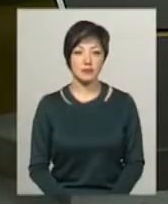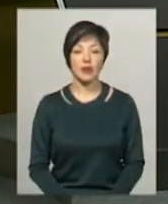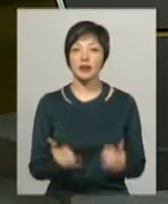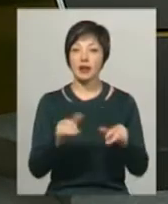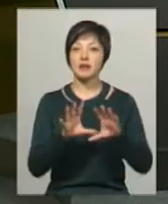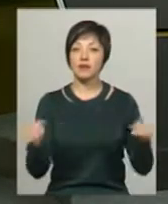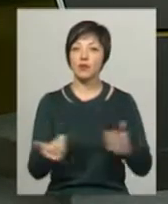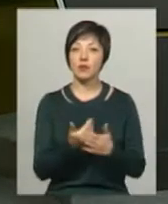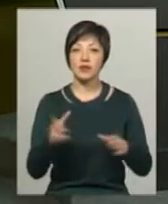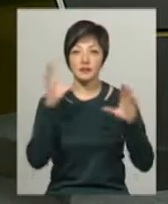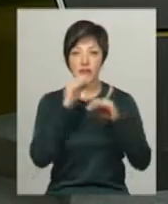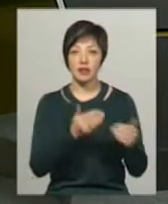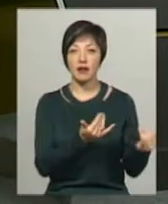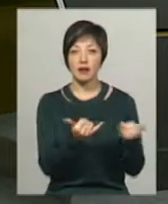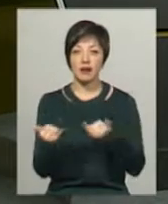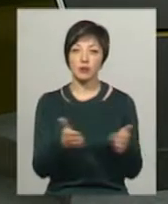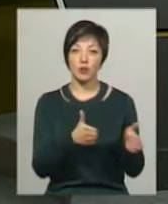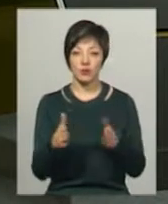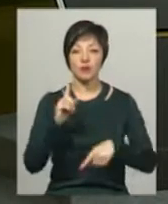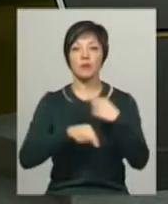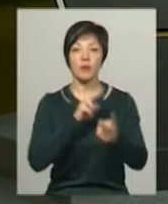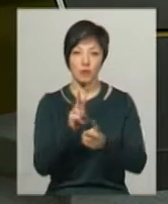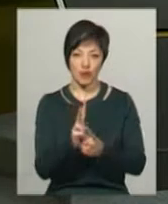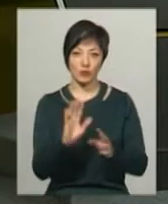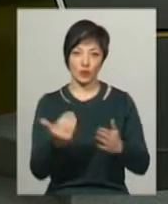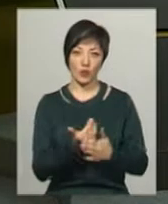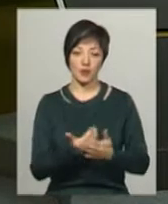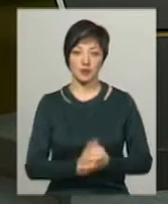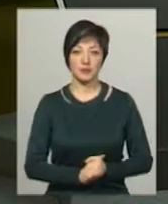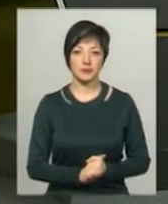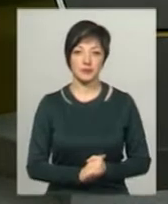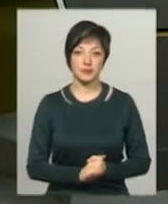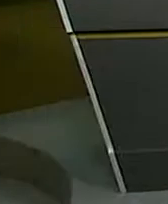Наразі це усі новини, які ми встигли для вас підготувати. Побачимося у наступних випусках.